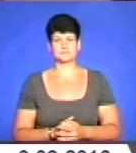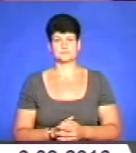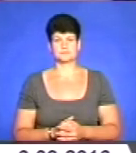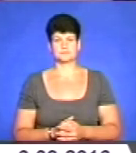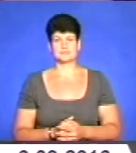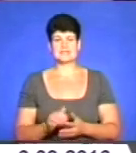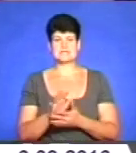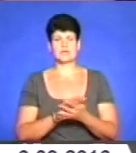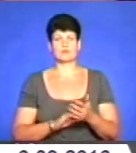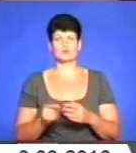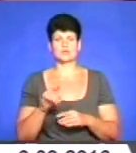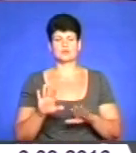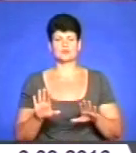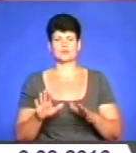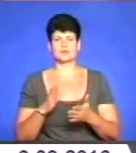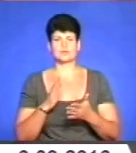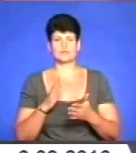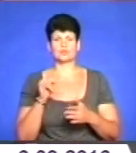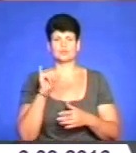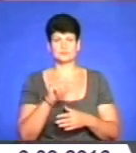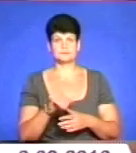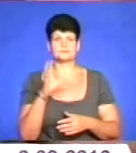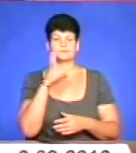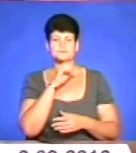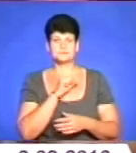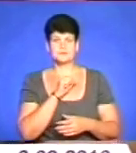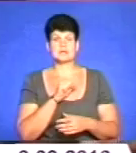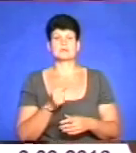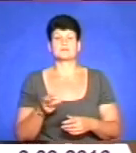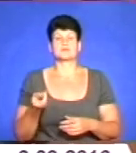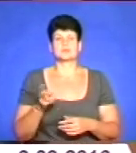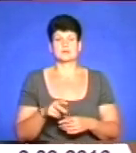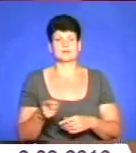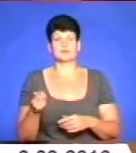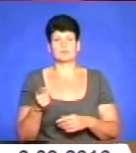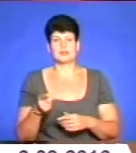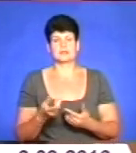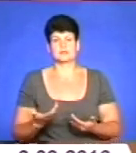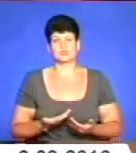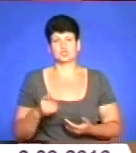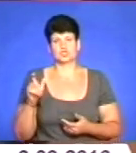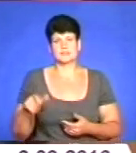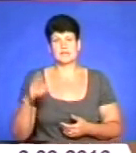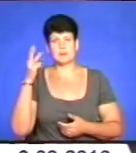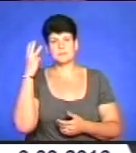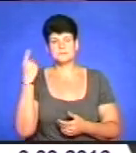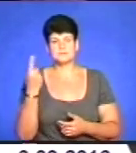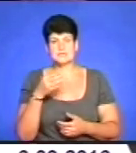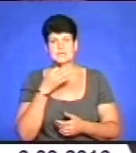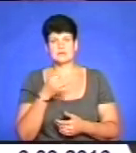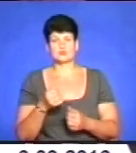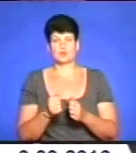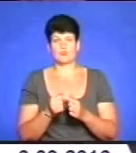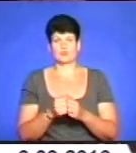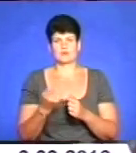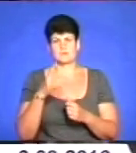Із заявою про те, що стали жертвами пограбування, звернулися до поліції тернополянин та житель Хмельниччини. Постраждалі розповіли, що поруч з